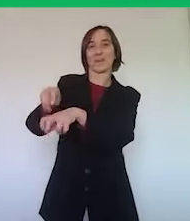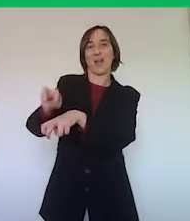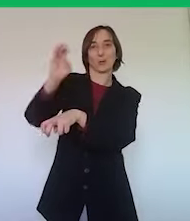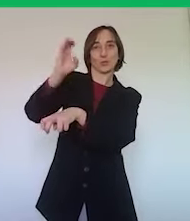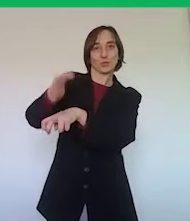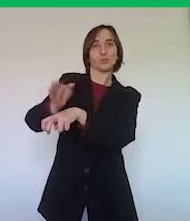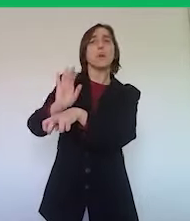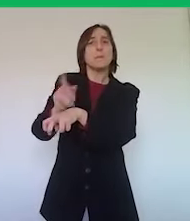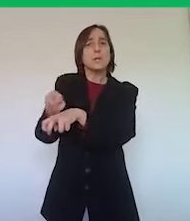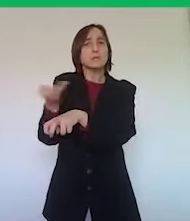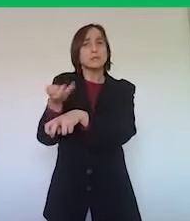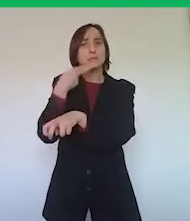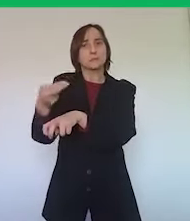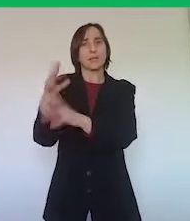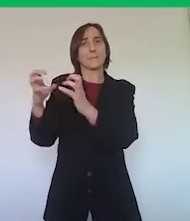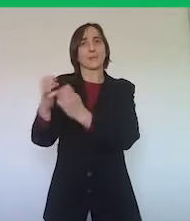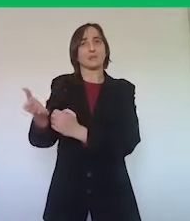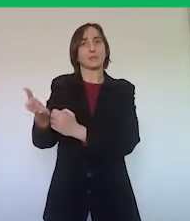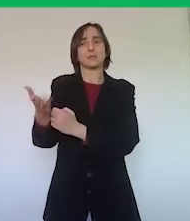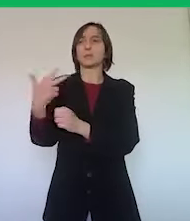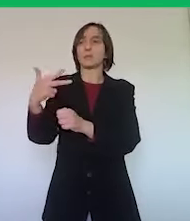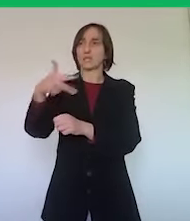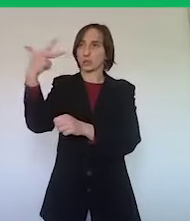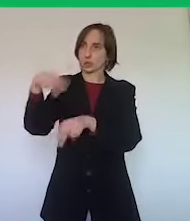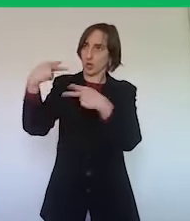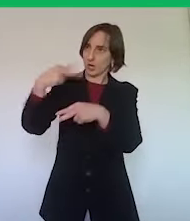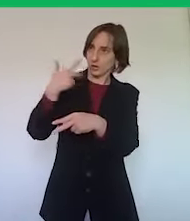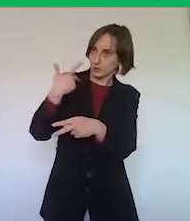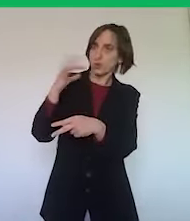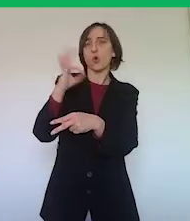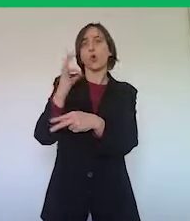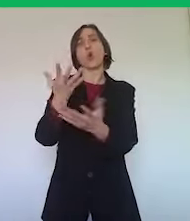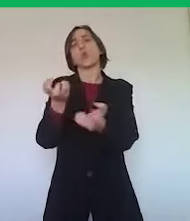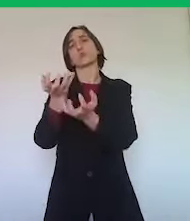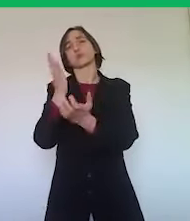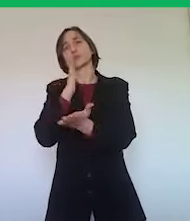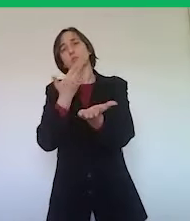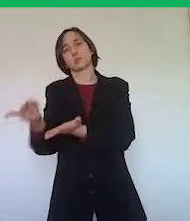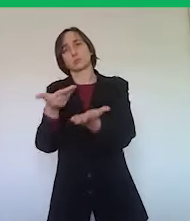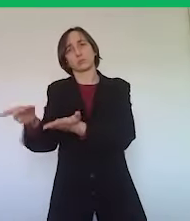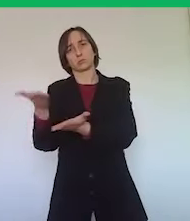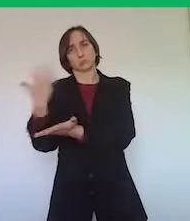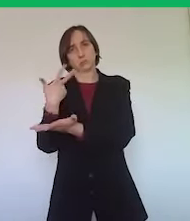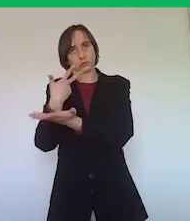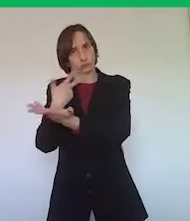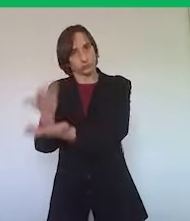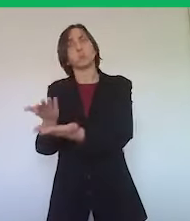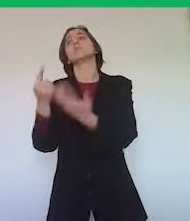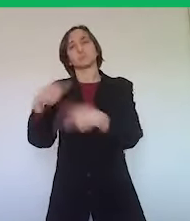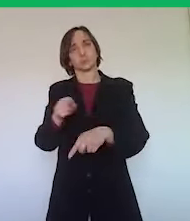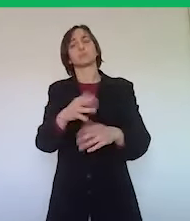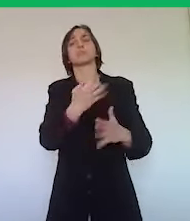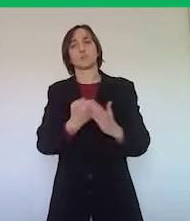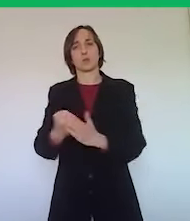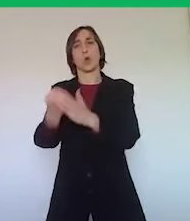però essendo imprese che svolgono attività o di ristorazione o di ricettività, potranno godere dei benefici e degli